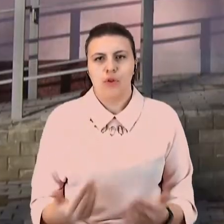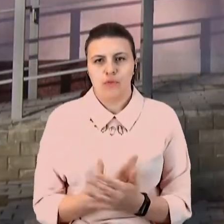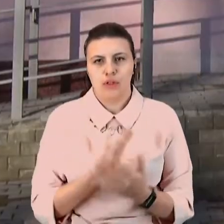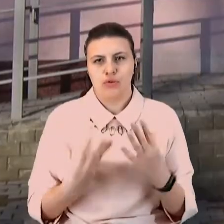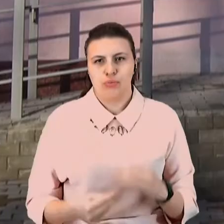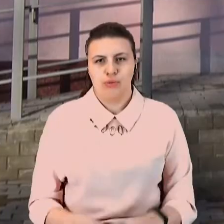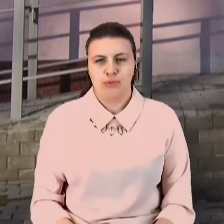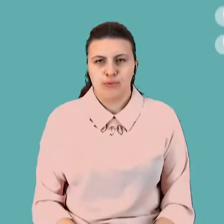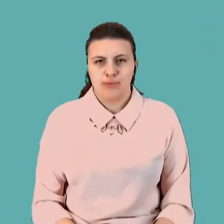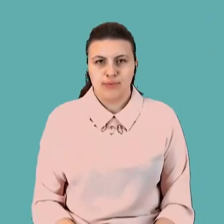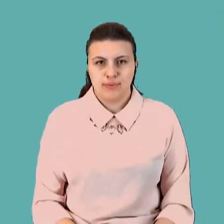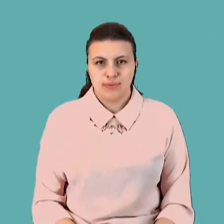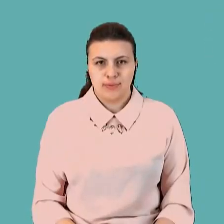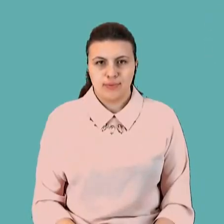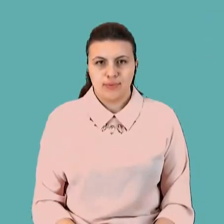Суспільному.